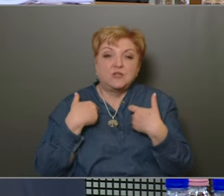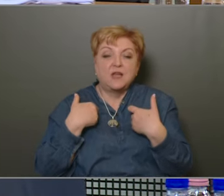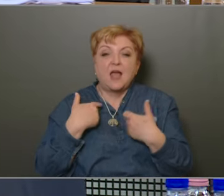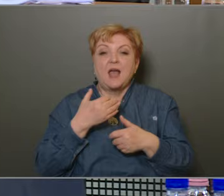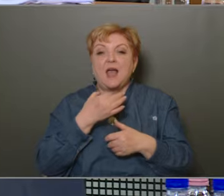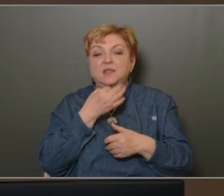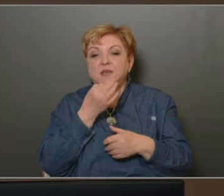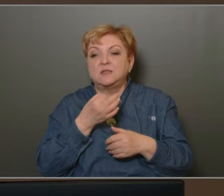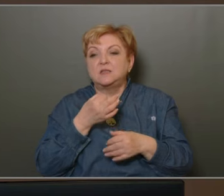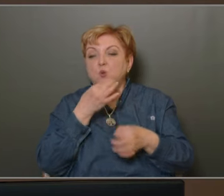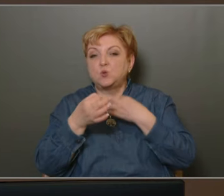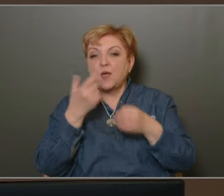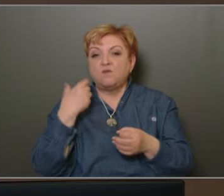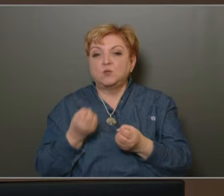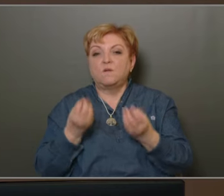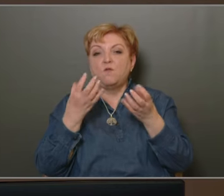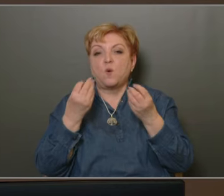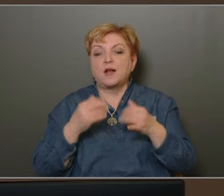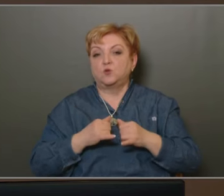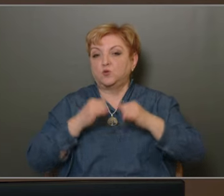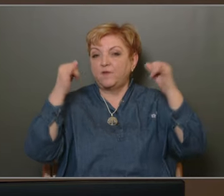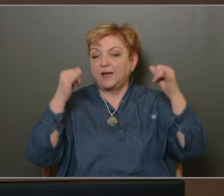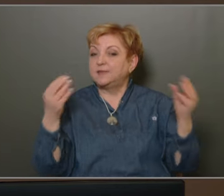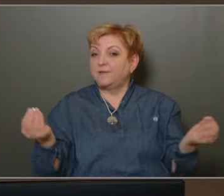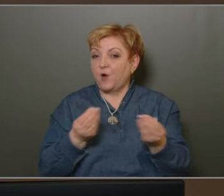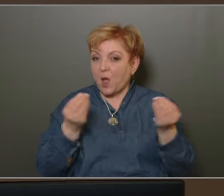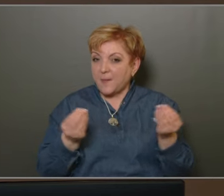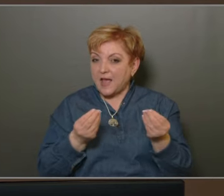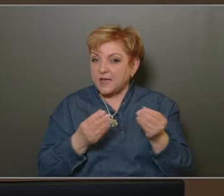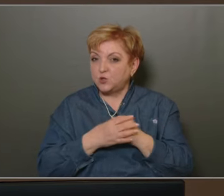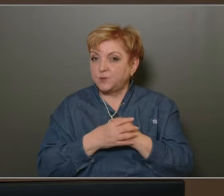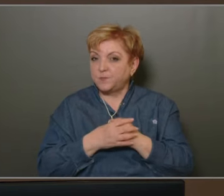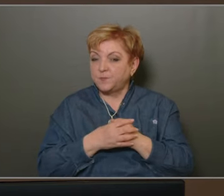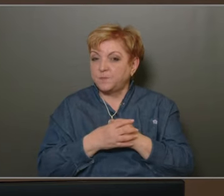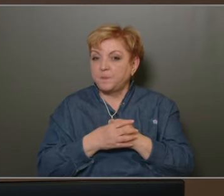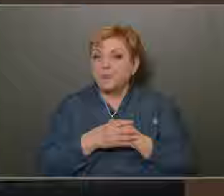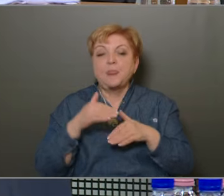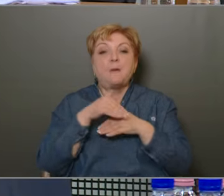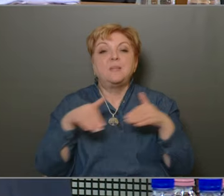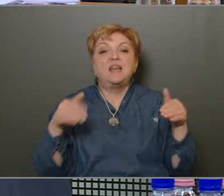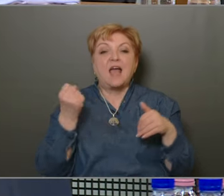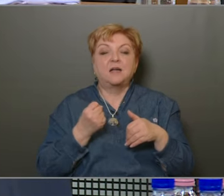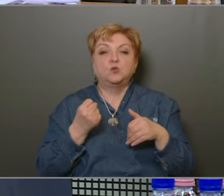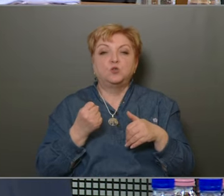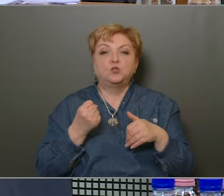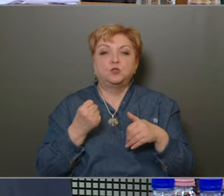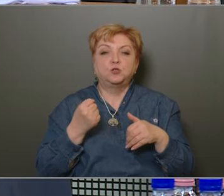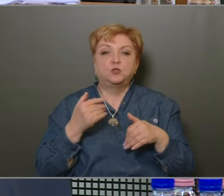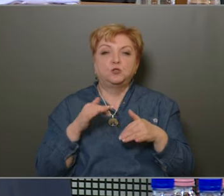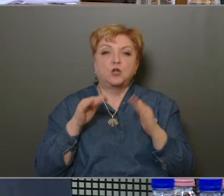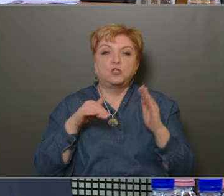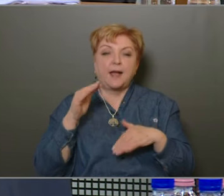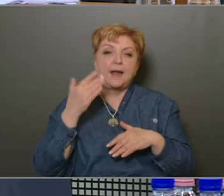mondjam, hogy egyik szószólója voltam, ha jól tudom, a források növekedtek azért valamelyest milliárdos nagyságrendel, ha jól